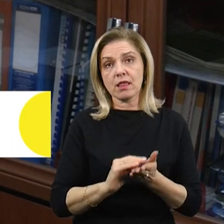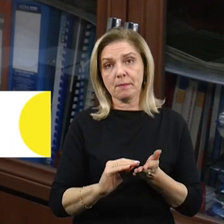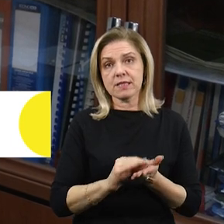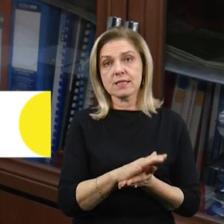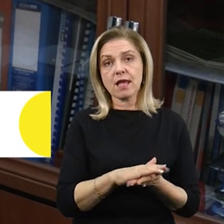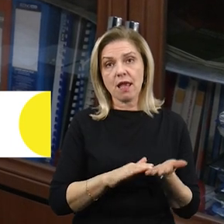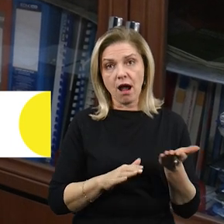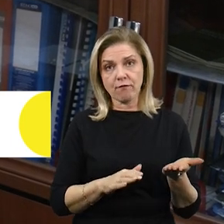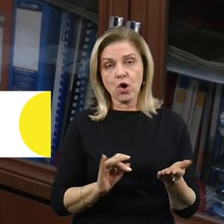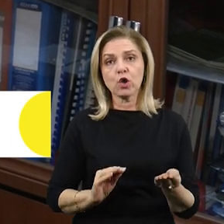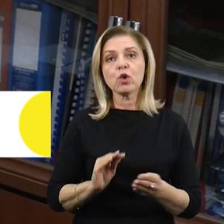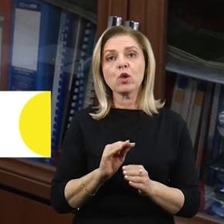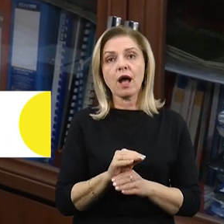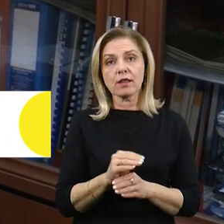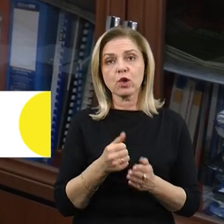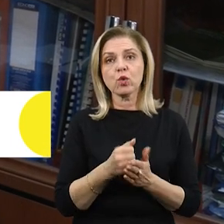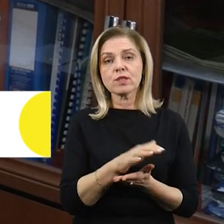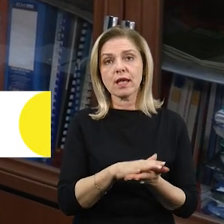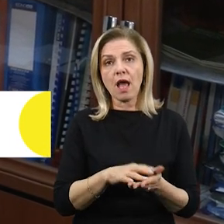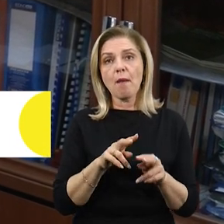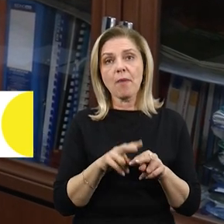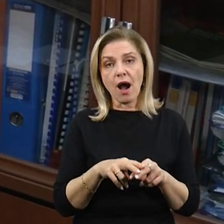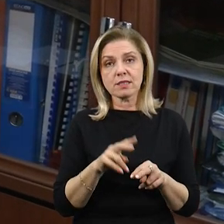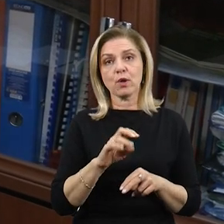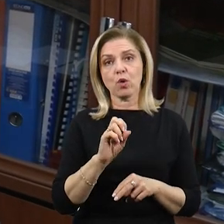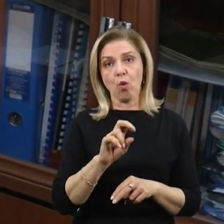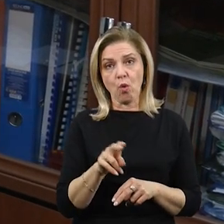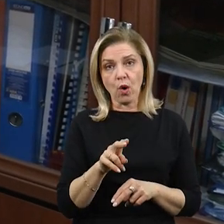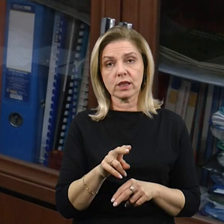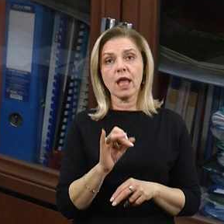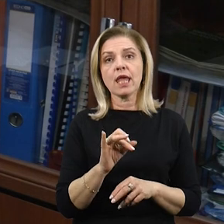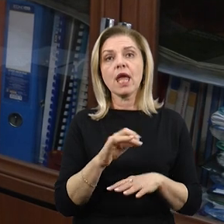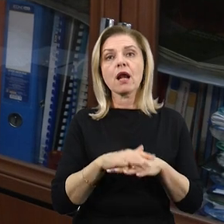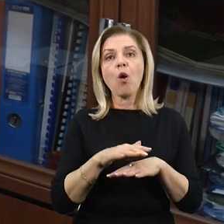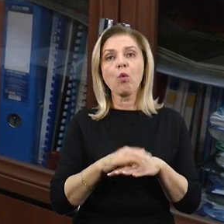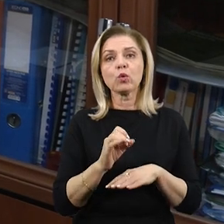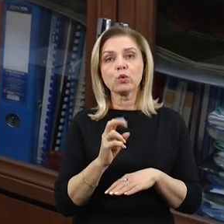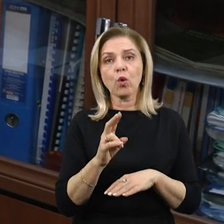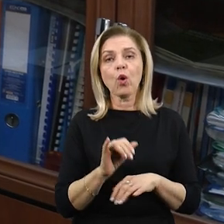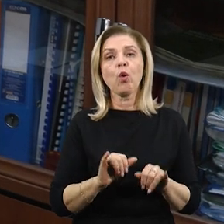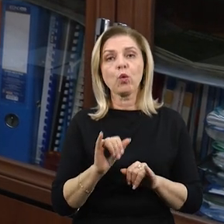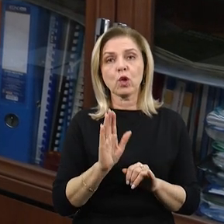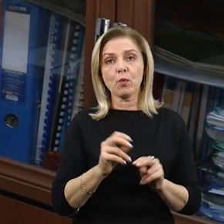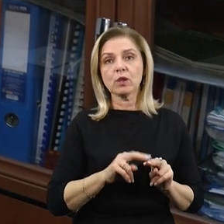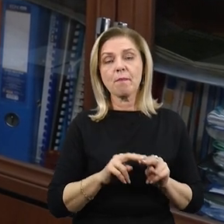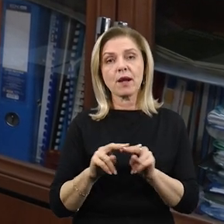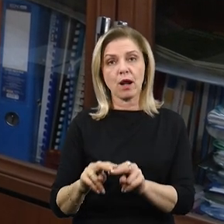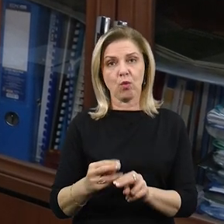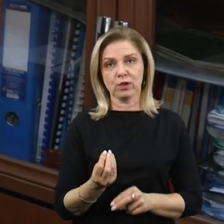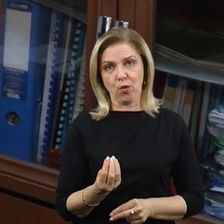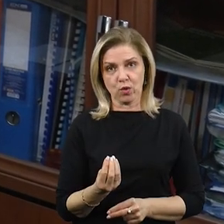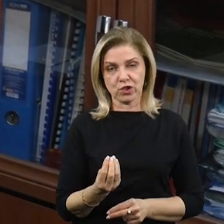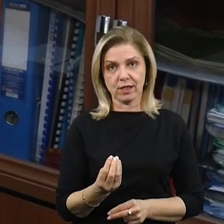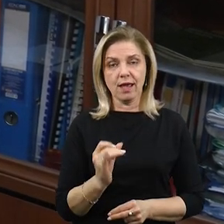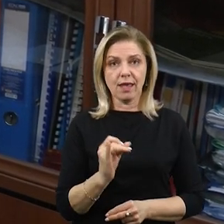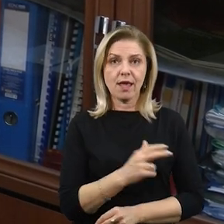заяви паспорт, індіфікаційний код, розрахунковий рахунок, на який буде перераховано кошти, та